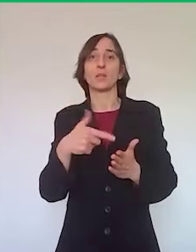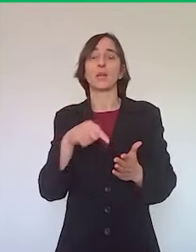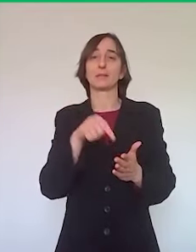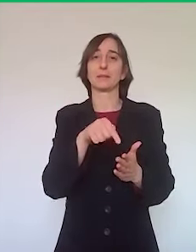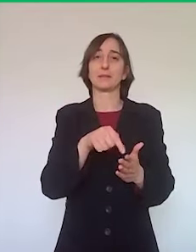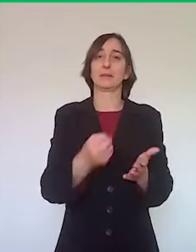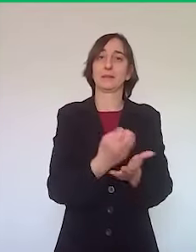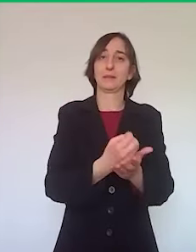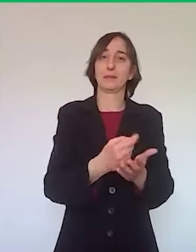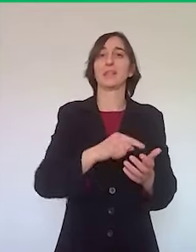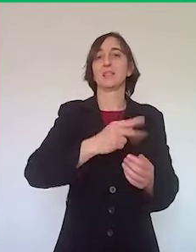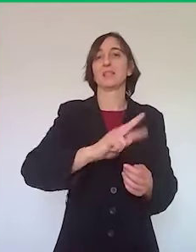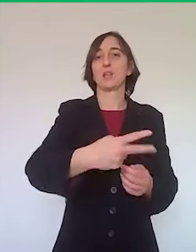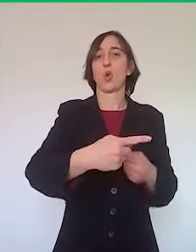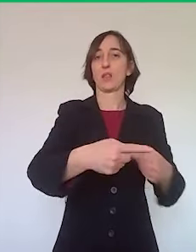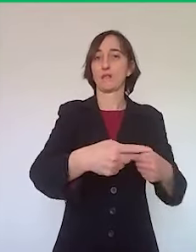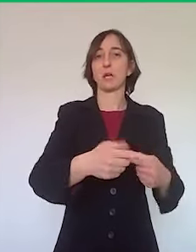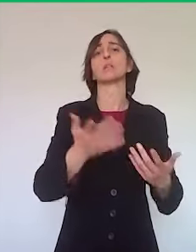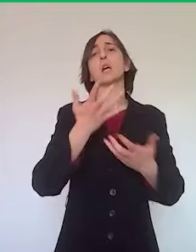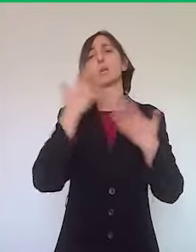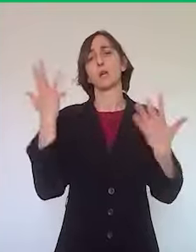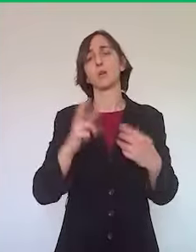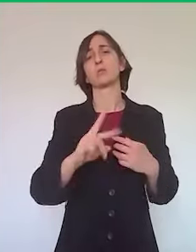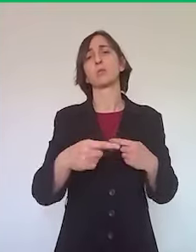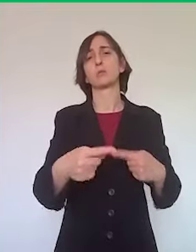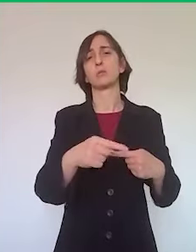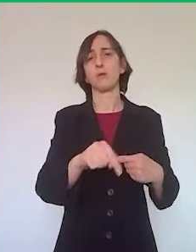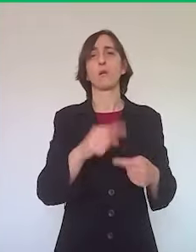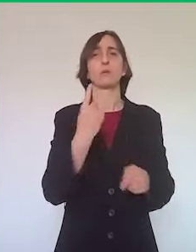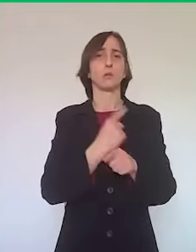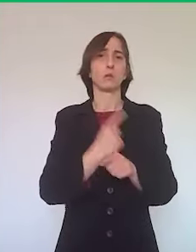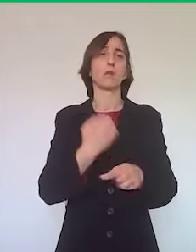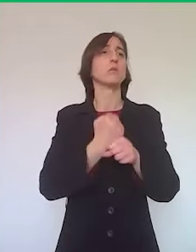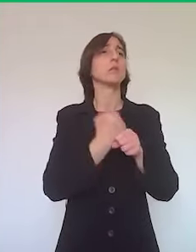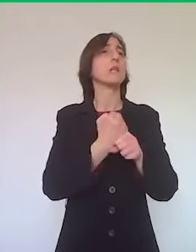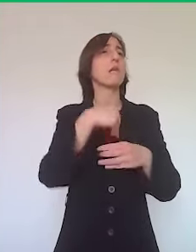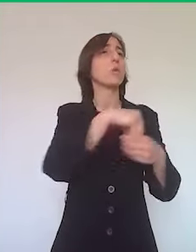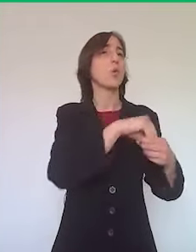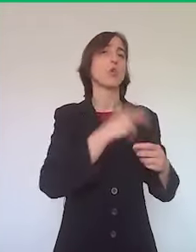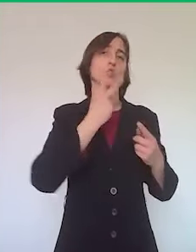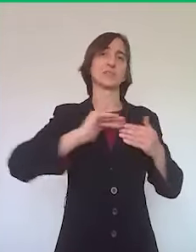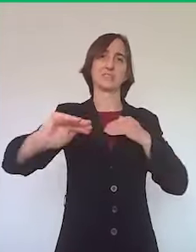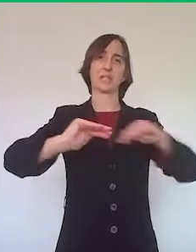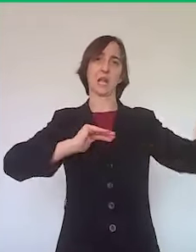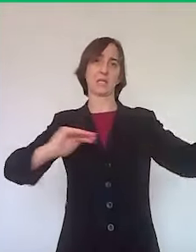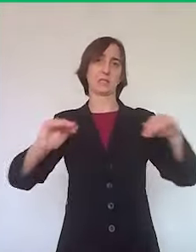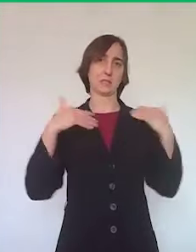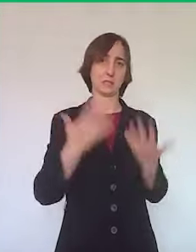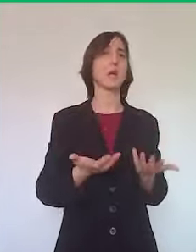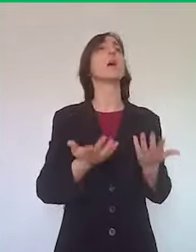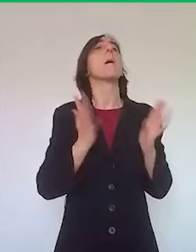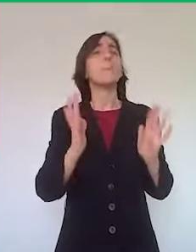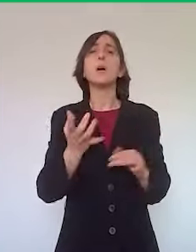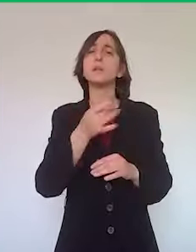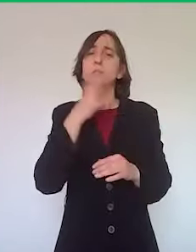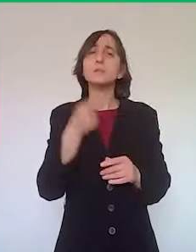permettono un distanziamento sociale molto più largo, quindi di mantenere la distanza tra i lavoratori e tra le persone coinvolte, laddove ci sono le condizioni di